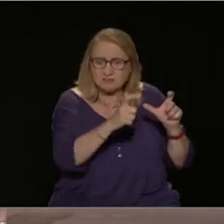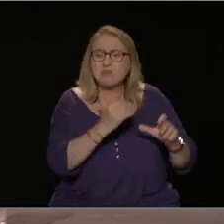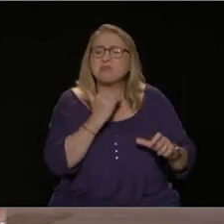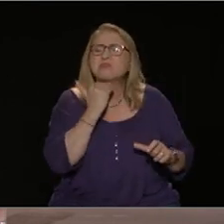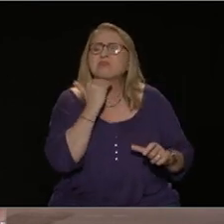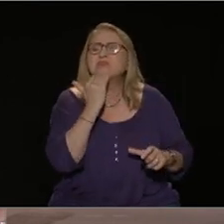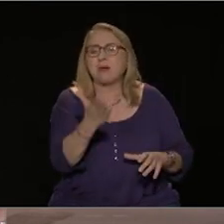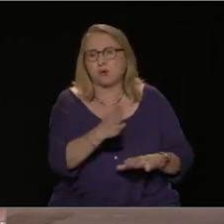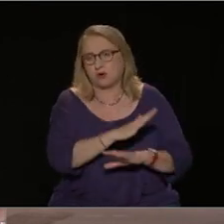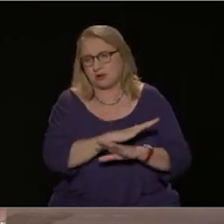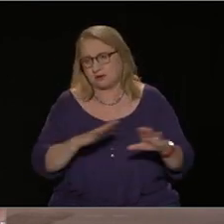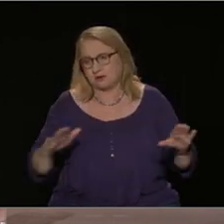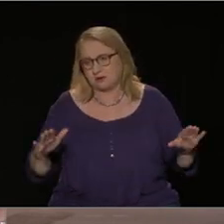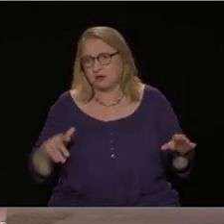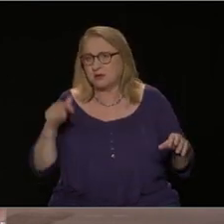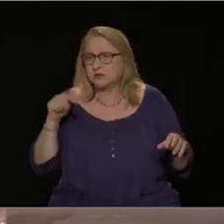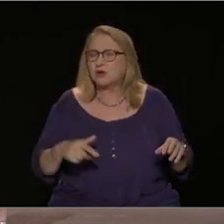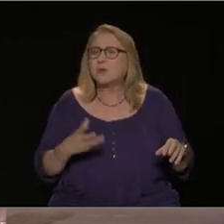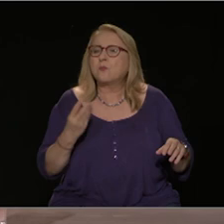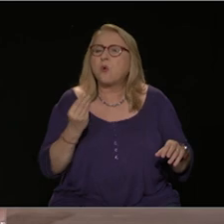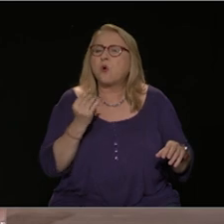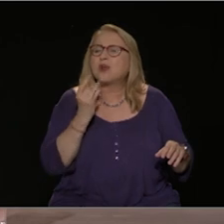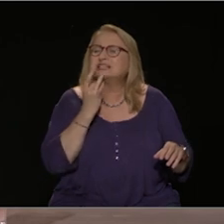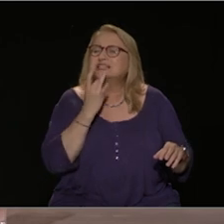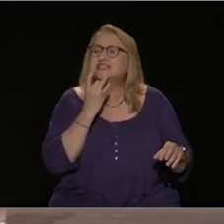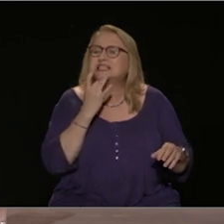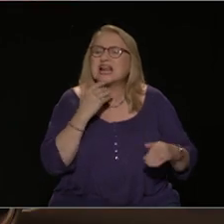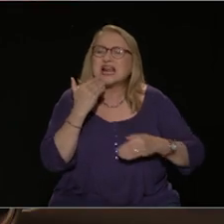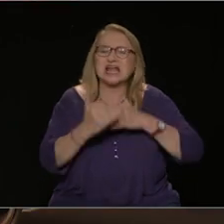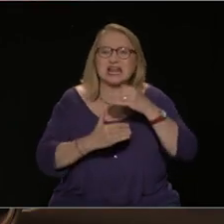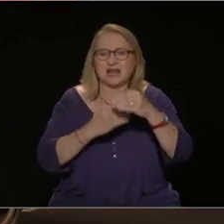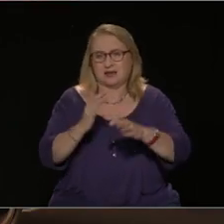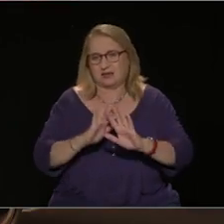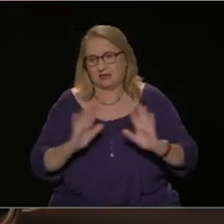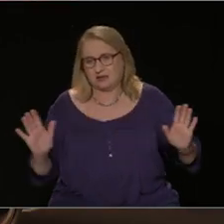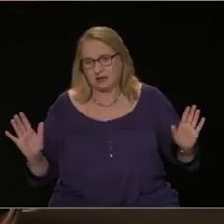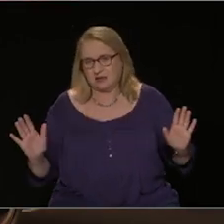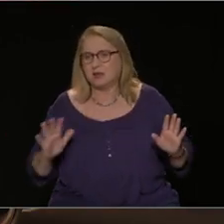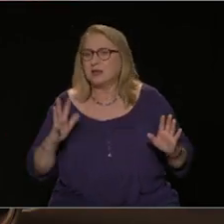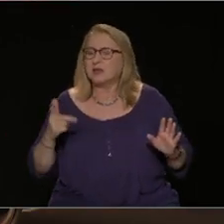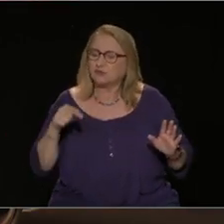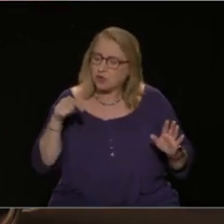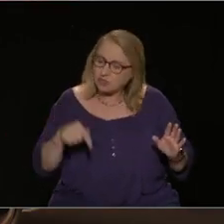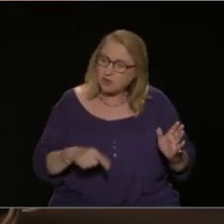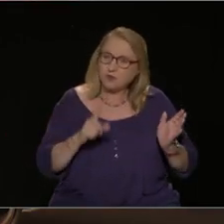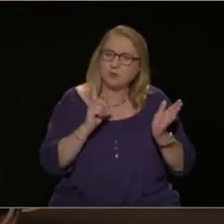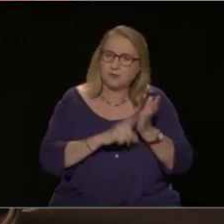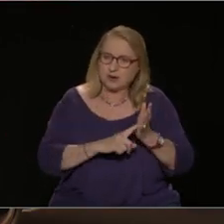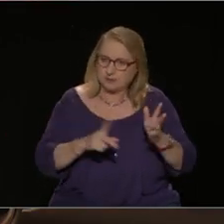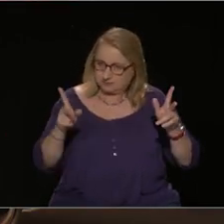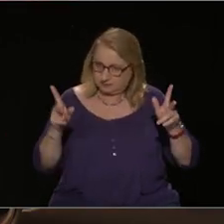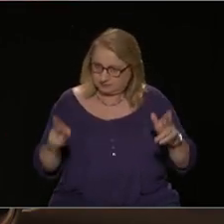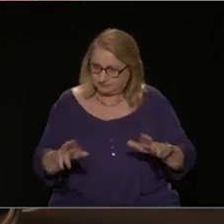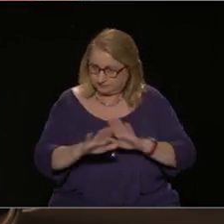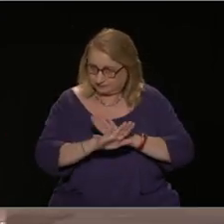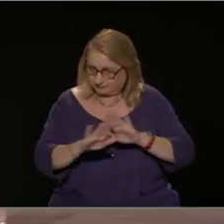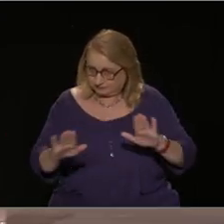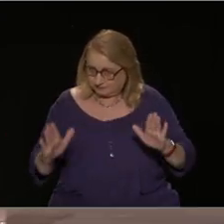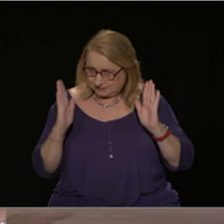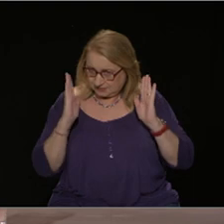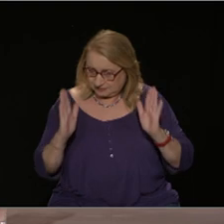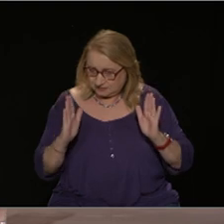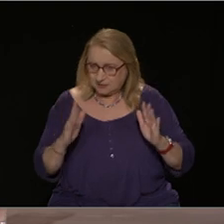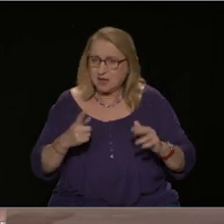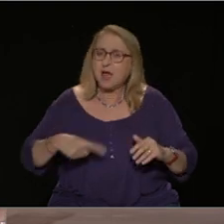σκληρή. Εδώ λοιπόν πρέπει να βάλουμε μια τελεία, να μαυριστούν αυτά τα κόμματα ώστε να